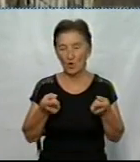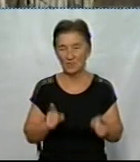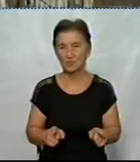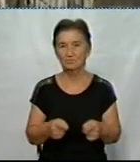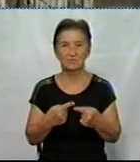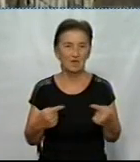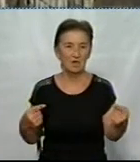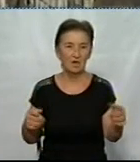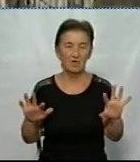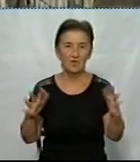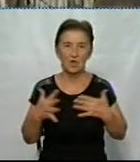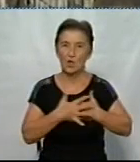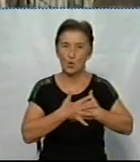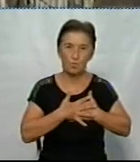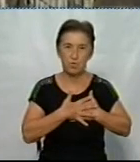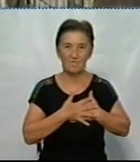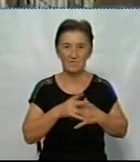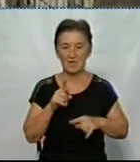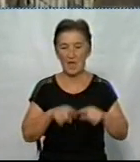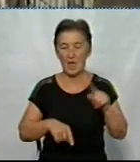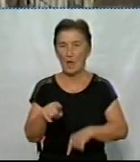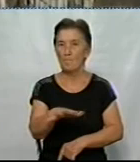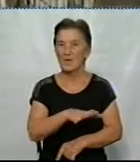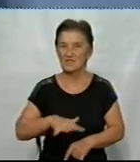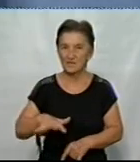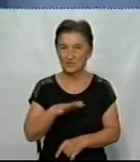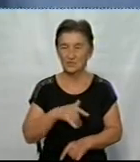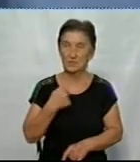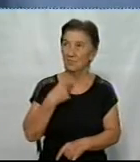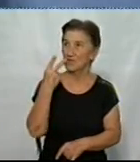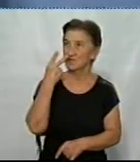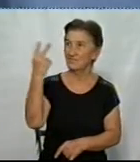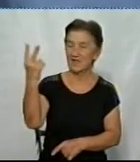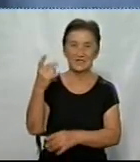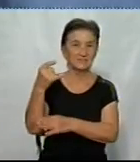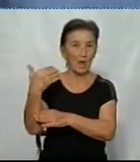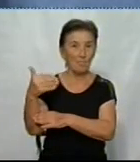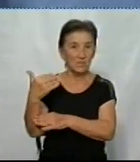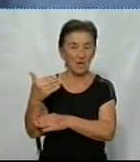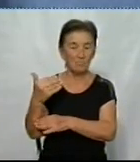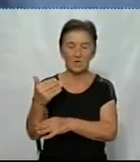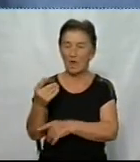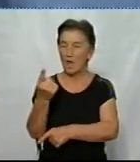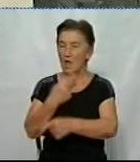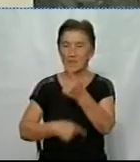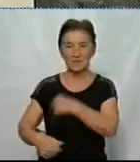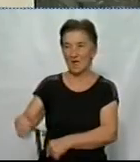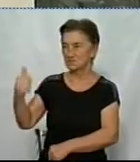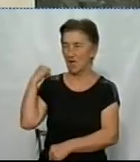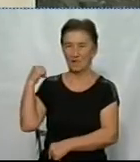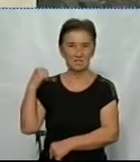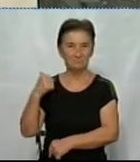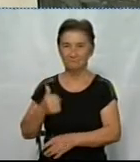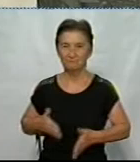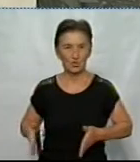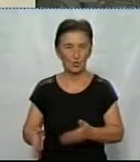нам любов до нашої країни, до батьківщини. І ми розуміли, дивлячись на цей прапор, що назад дороги в нас немає. Боєць